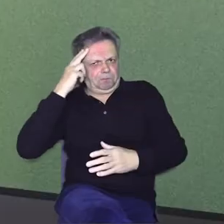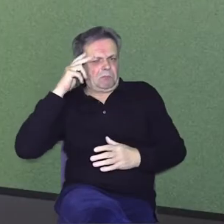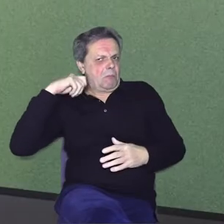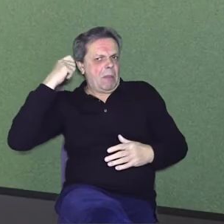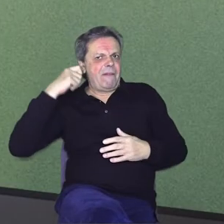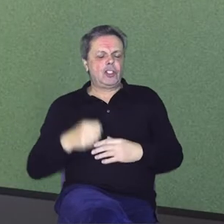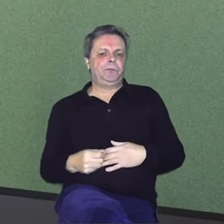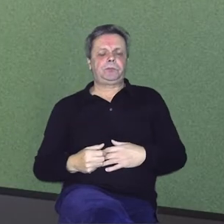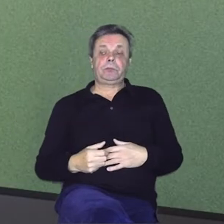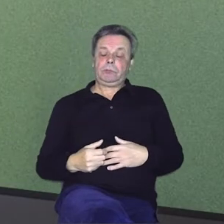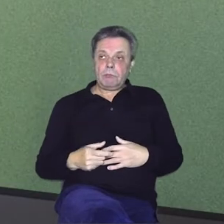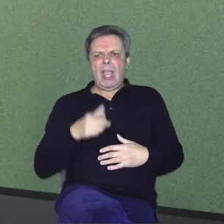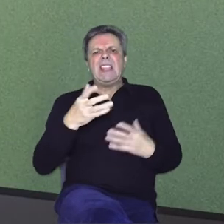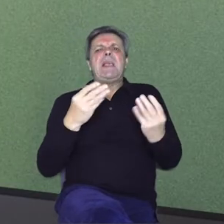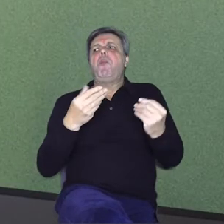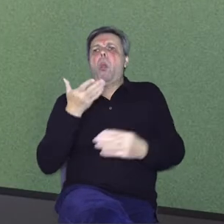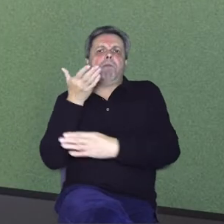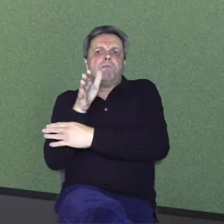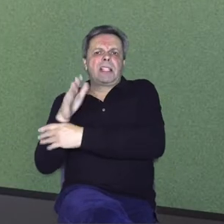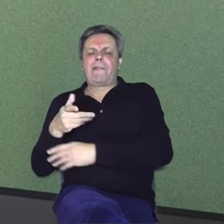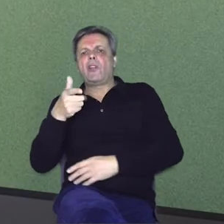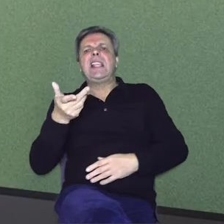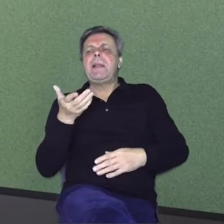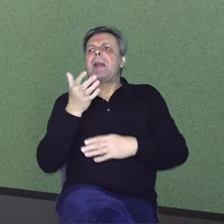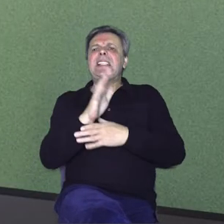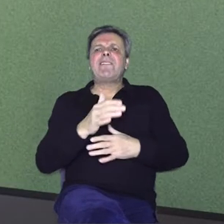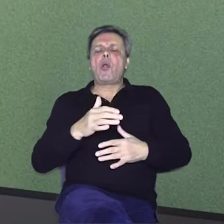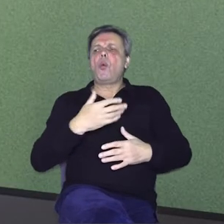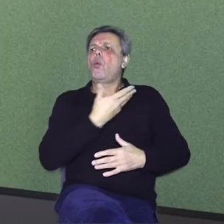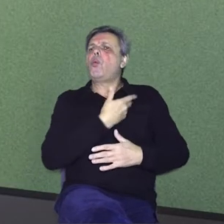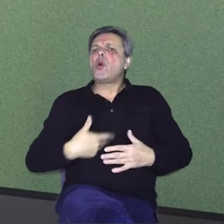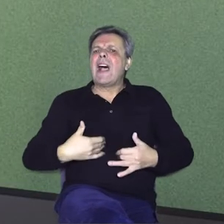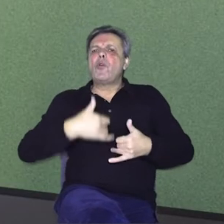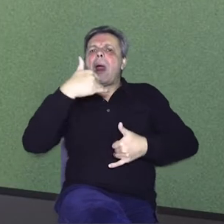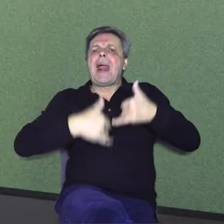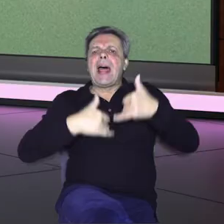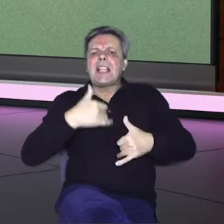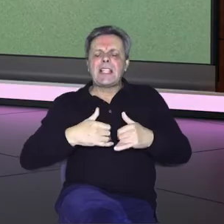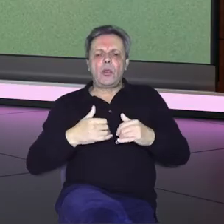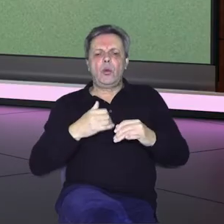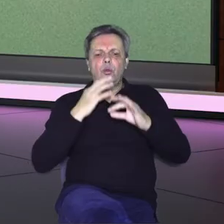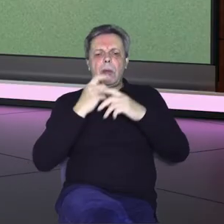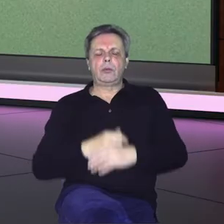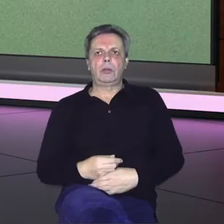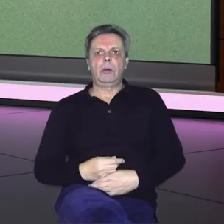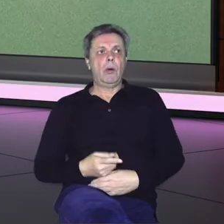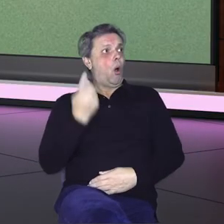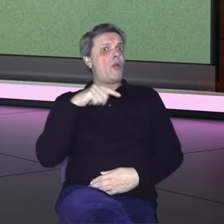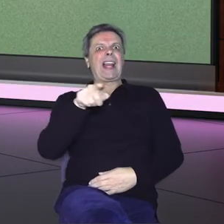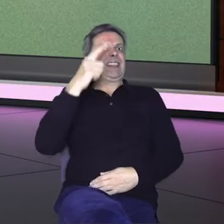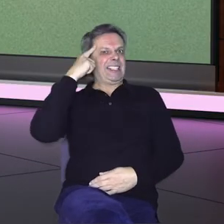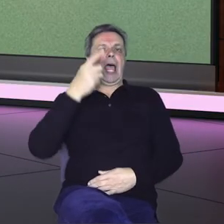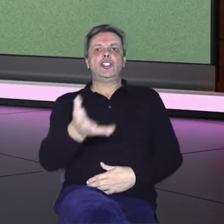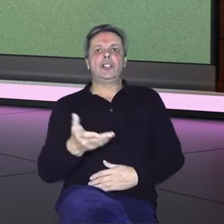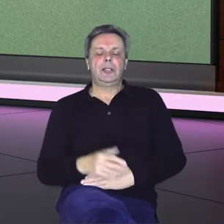dalje. Budući da si puno nastupao, predstavljao si Jugoslaviju, jel da, na naticanju truba Dura? kako ti to znaš?